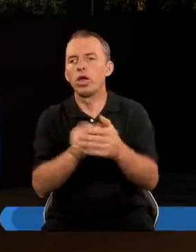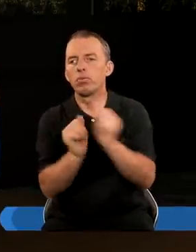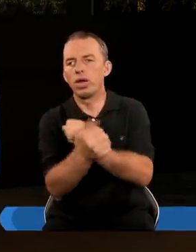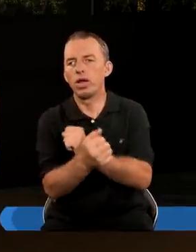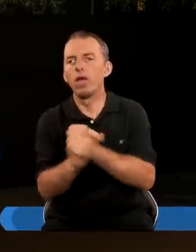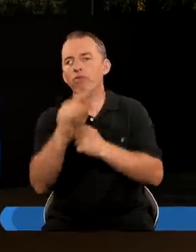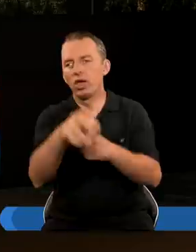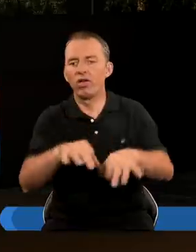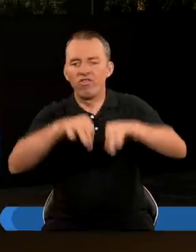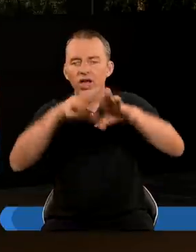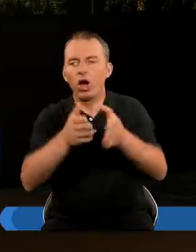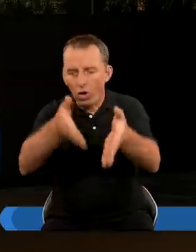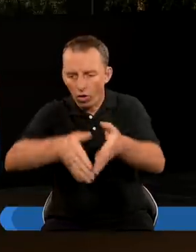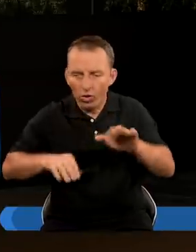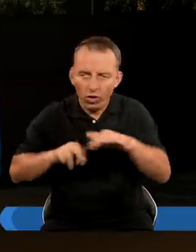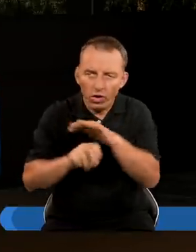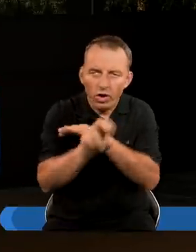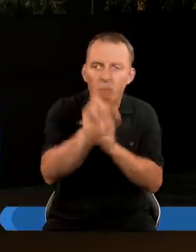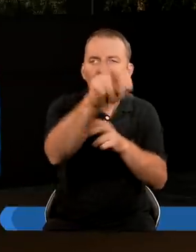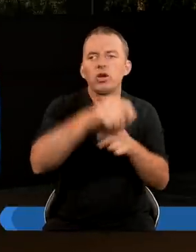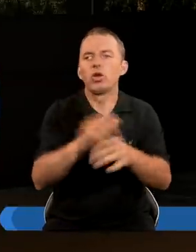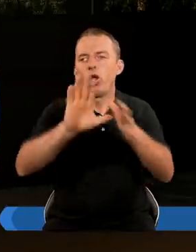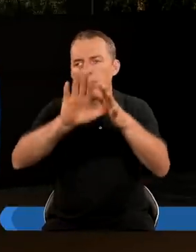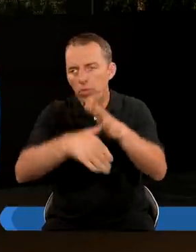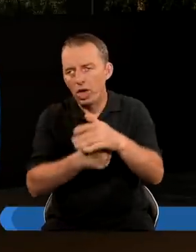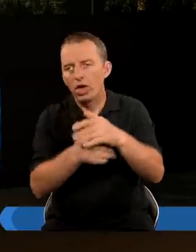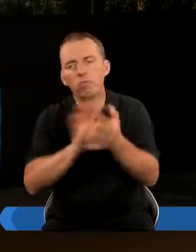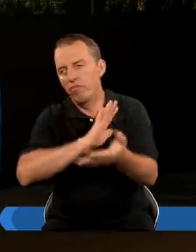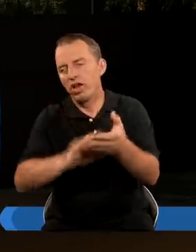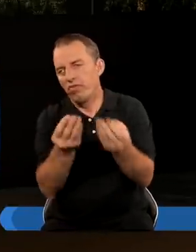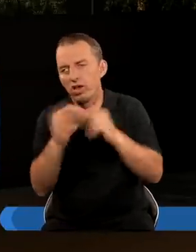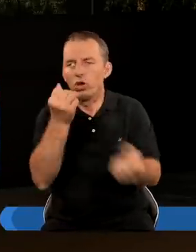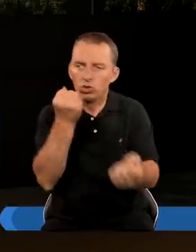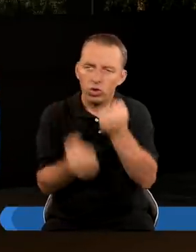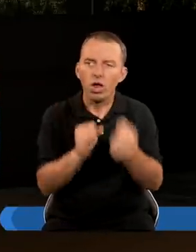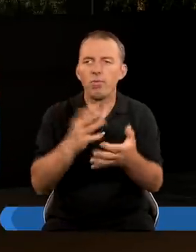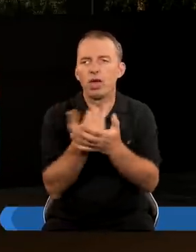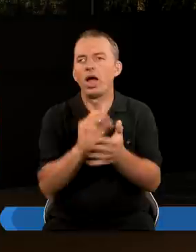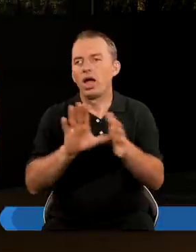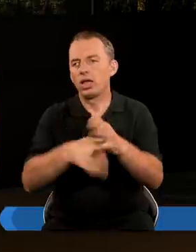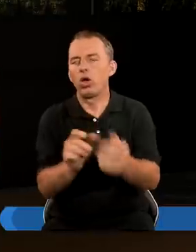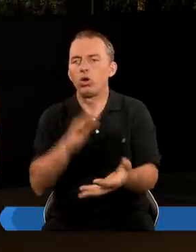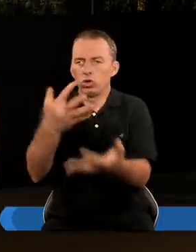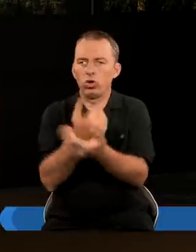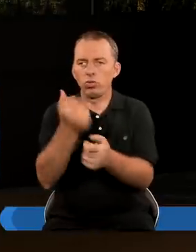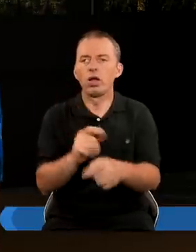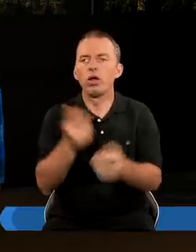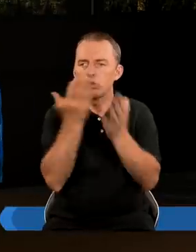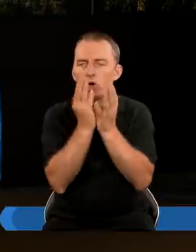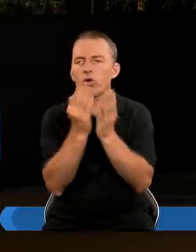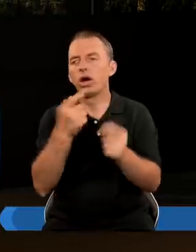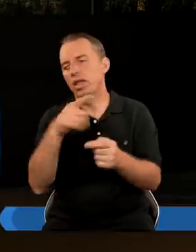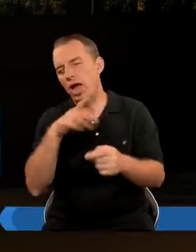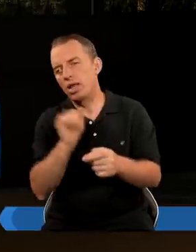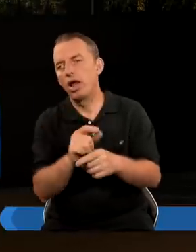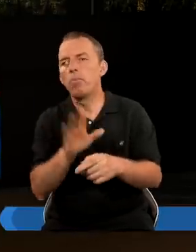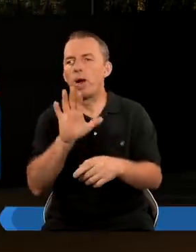zmienili bieg rzeki I tym wyschniętym korytem Weszli do miasta I tak naprawdę Bez większego trudu To miasto zdobyli Kiedy jak czytamy Właśnie w